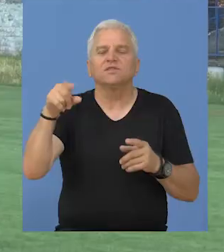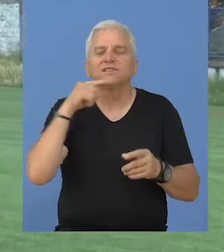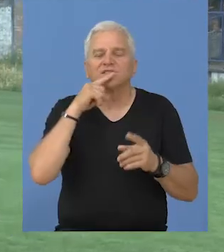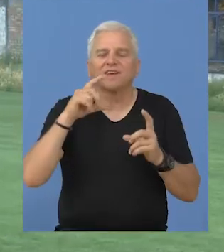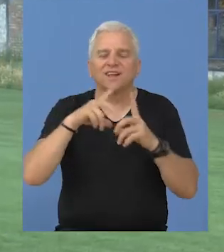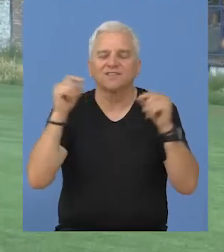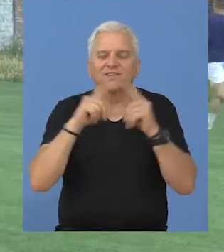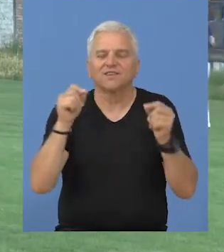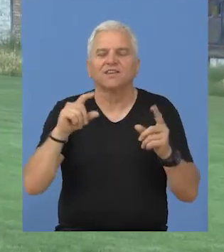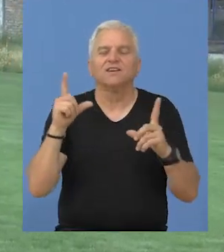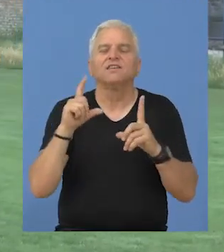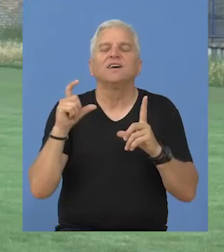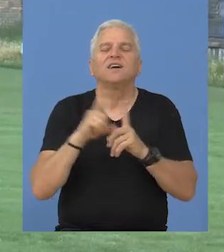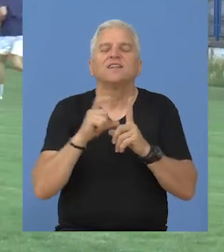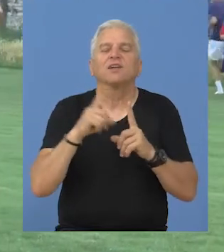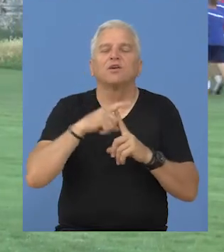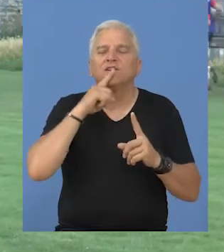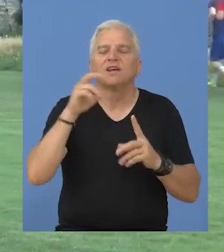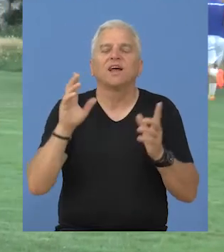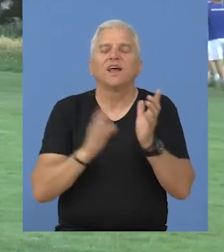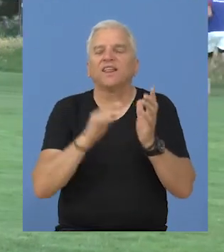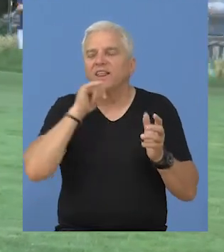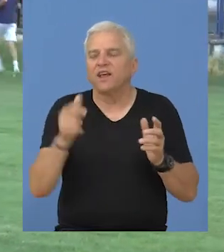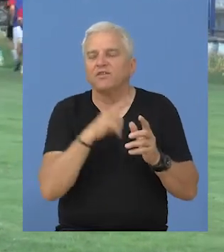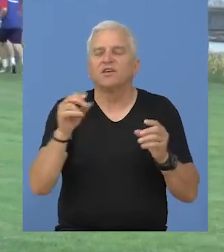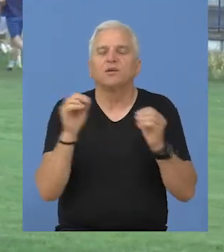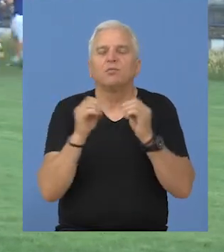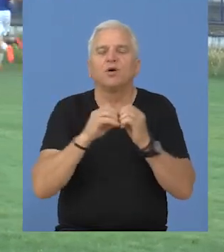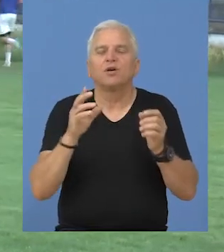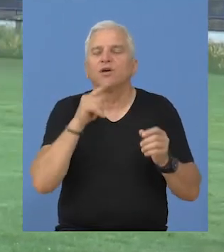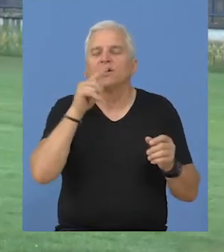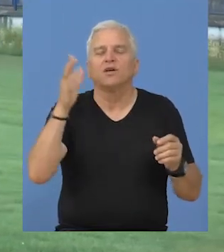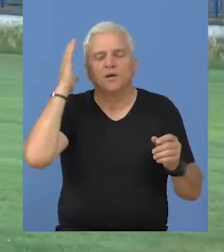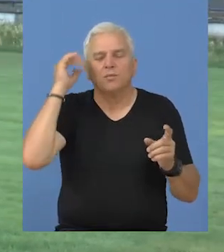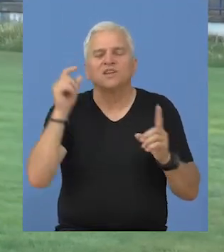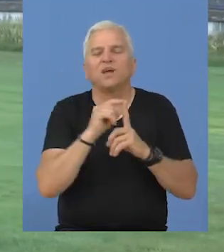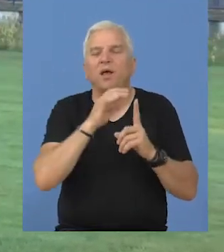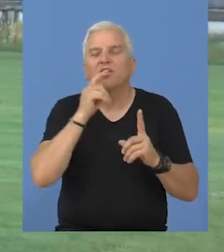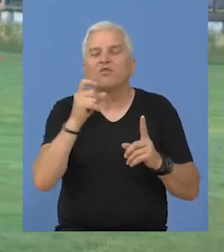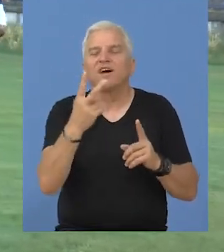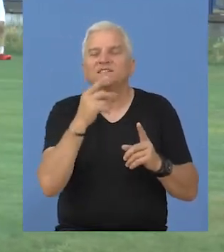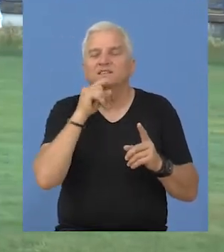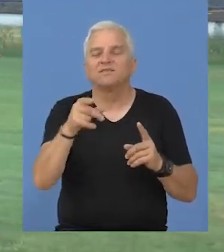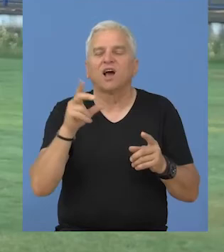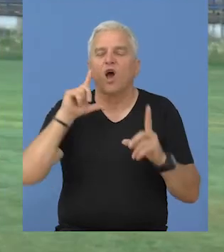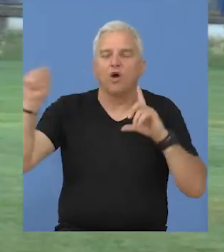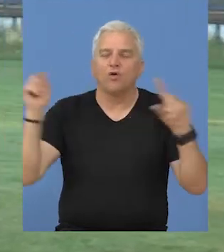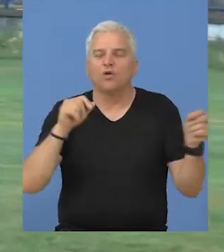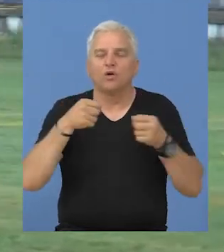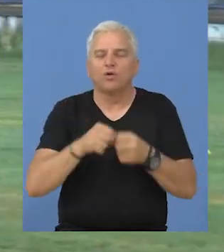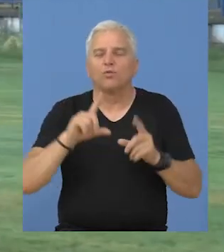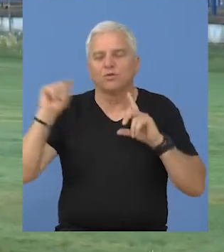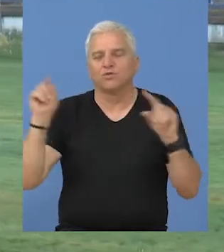Tankosić iz Novosadske Trvene Zvezde, Darko Tešanović iz Njegoša i Bojan Trojanović iz Mladosti i Bački Petrovac.